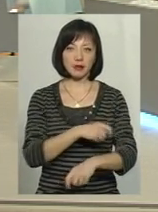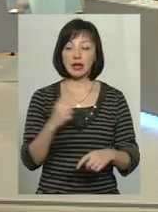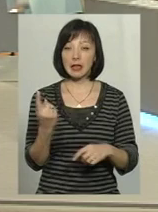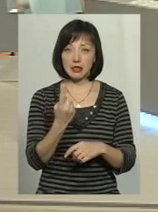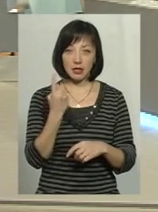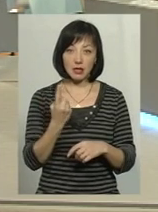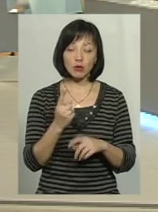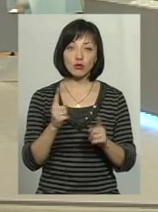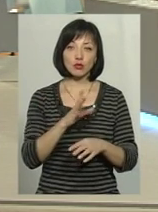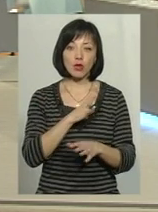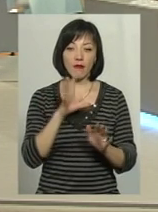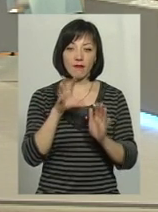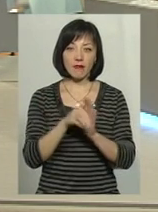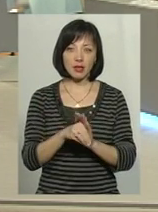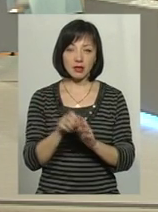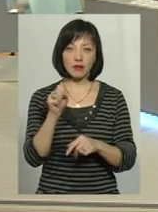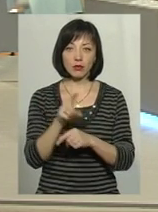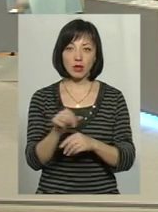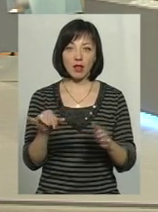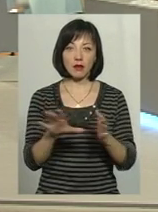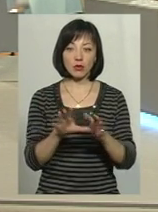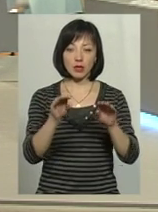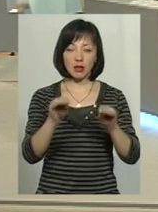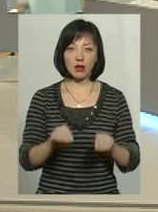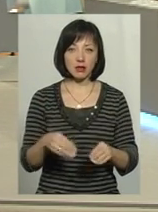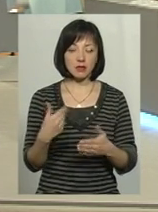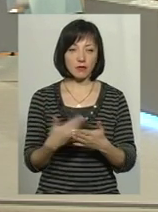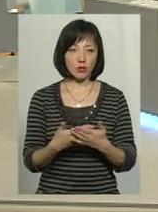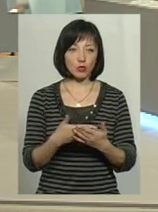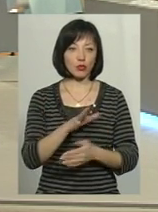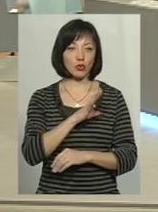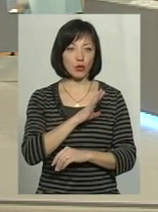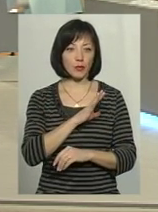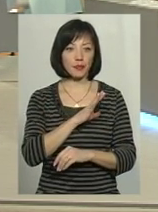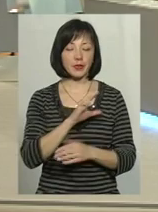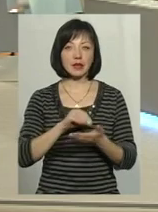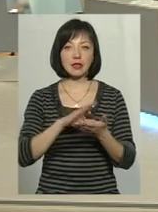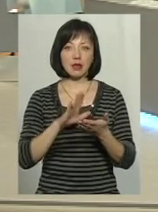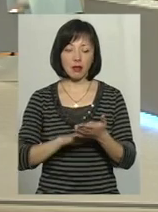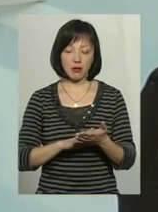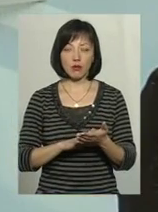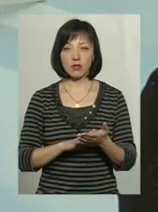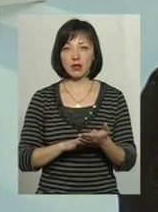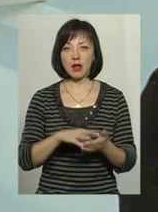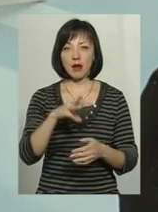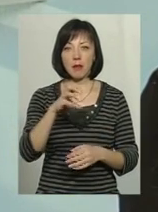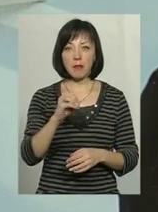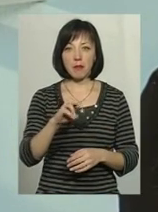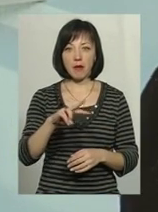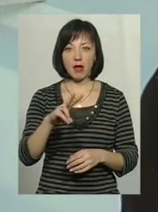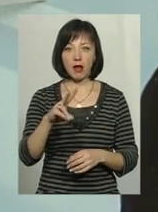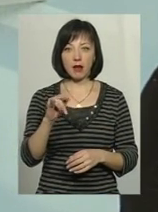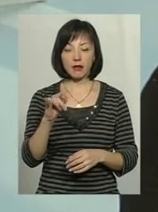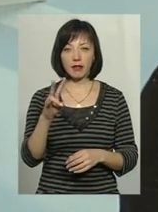єдине, тому що була введена така функція в електронній декларації, от було задекларовано. Мельник Галина,